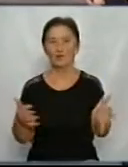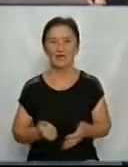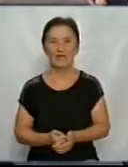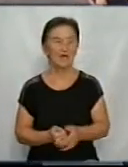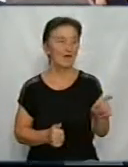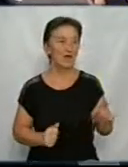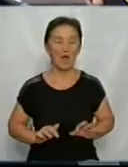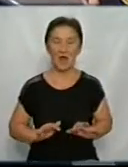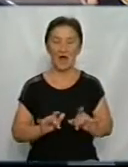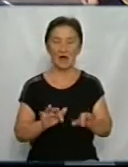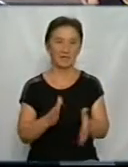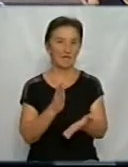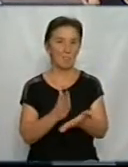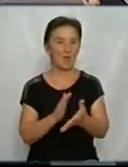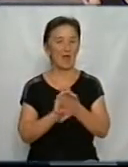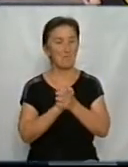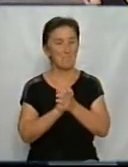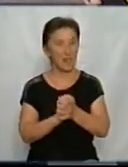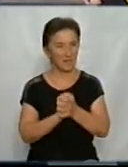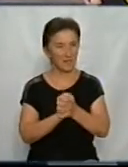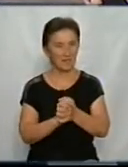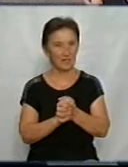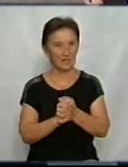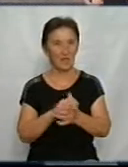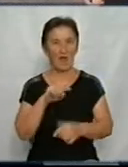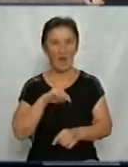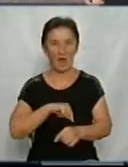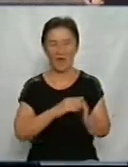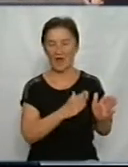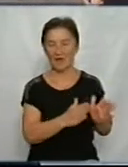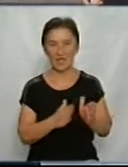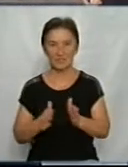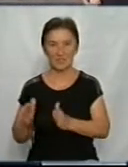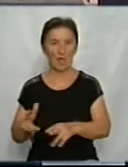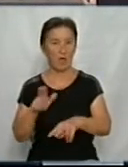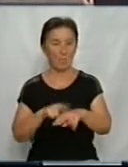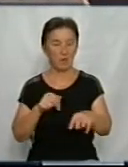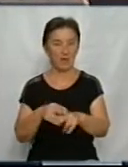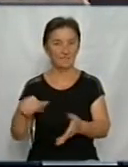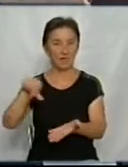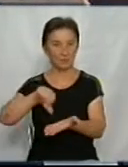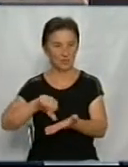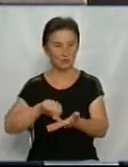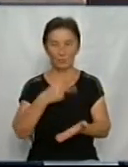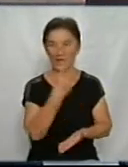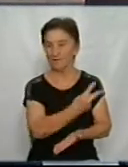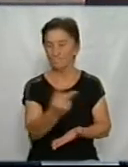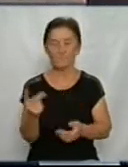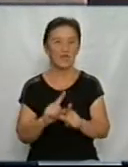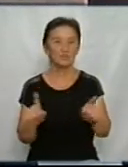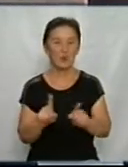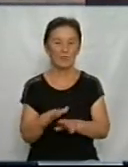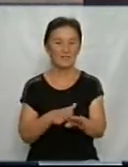має мирний характер. Дані громадяни не порушують громадський порядок. Поліція при цьому присутня для того, щоб забезпечити